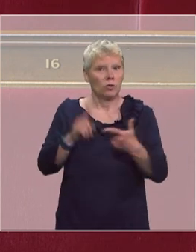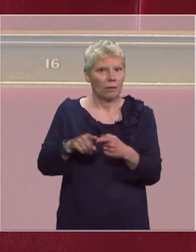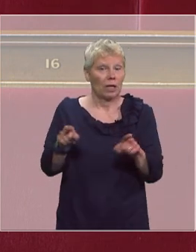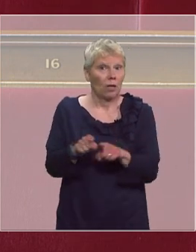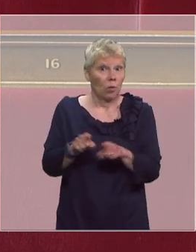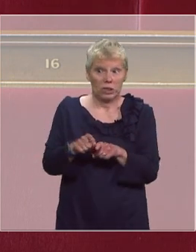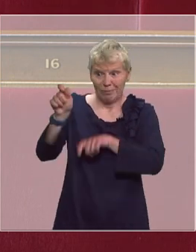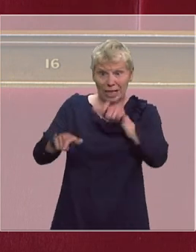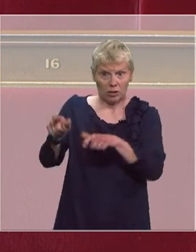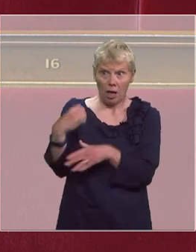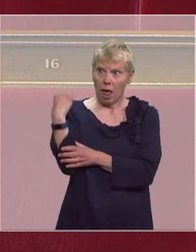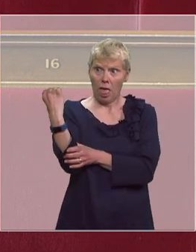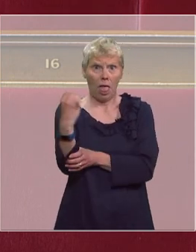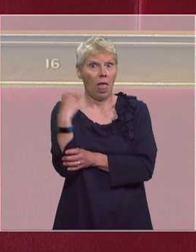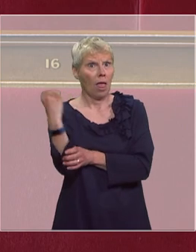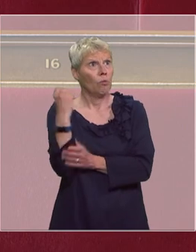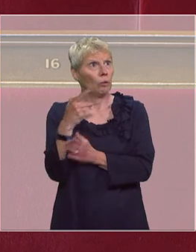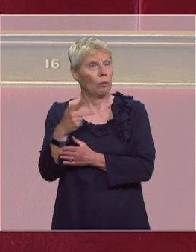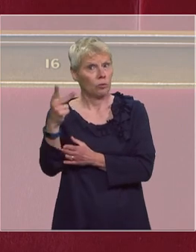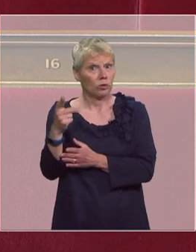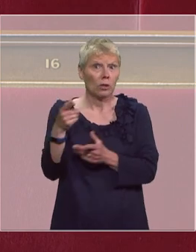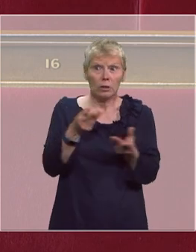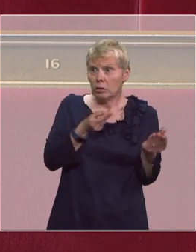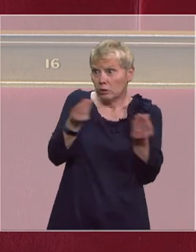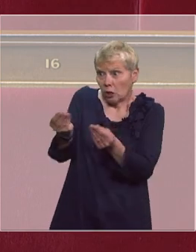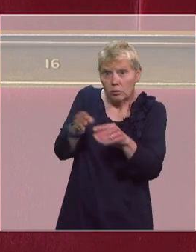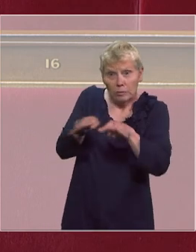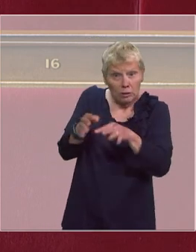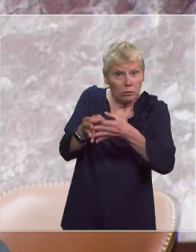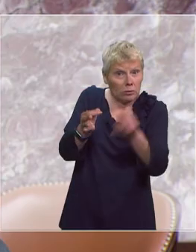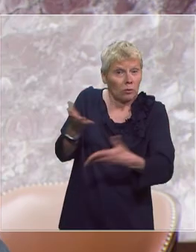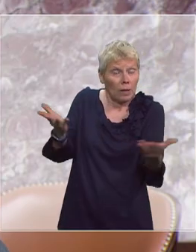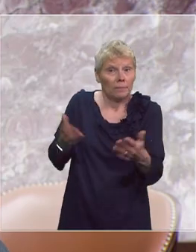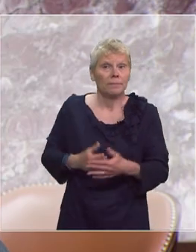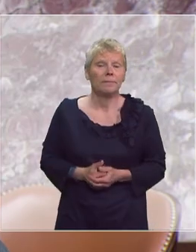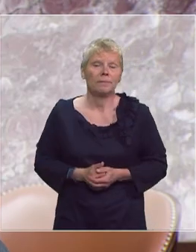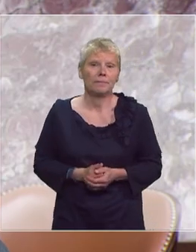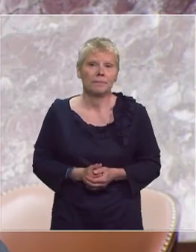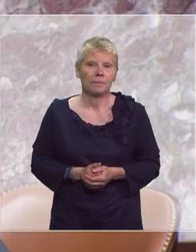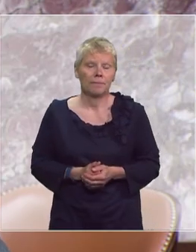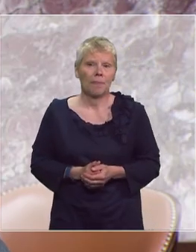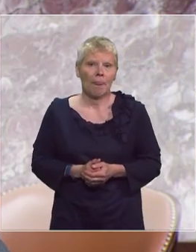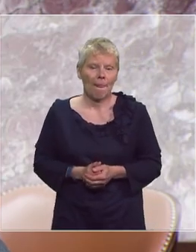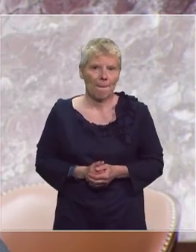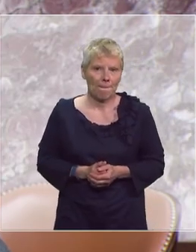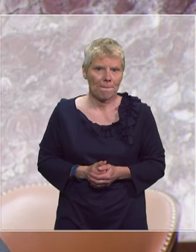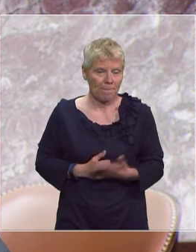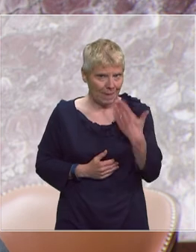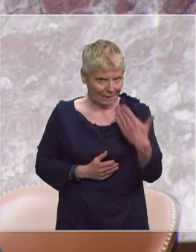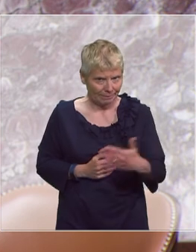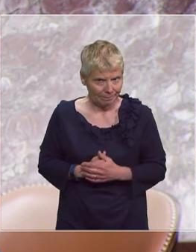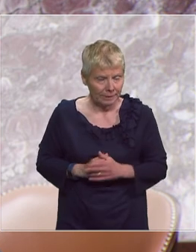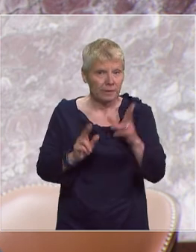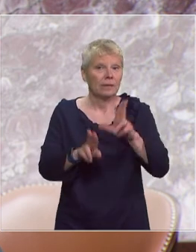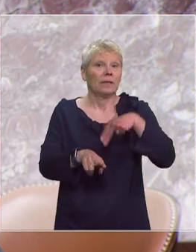sentiment d'isolement des résidents de ces EHPAD ? Je vous remercie. Merci, monsieur le député. La parole est à monsieur Olivier